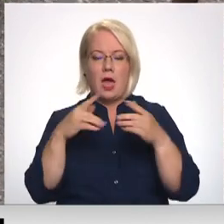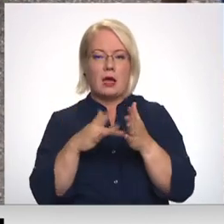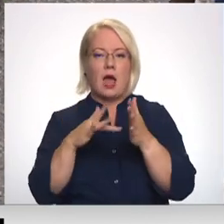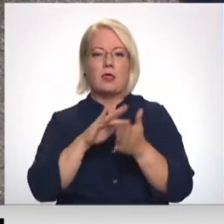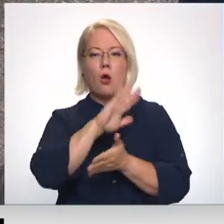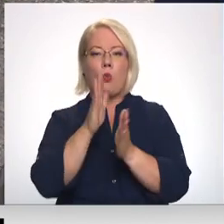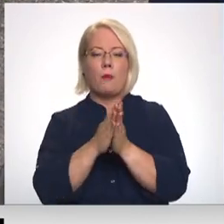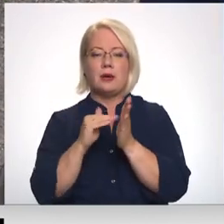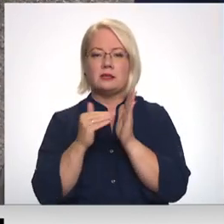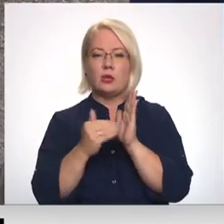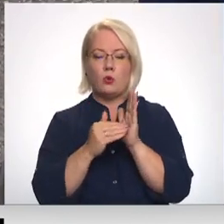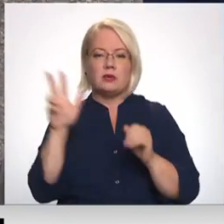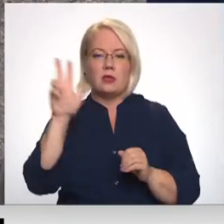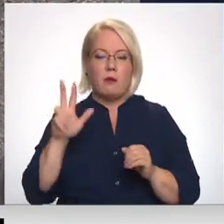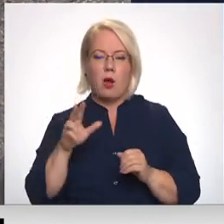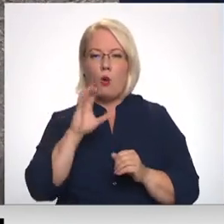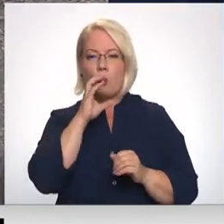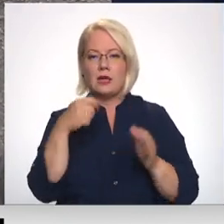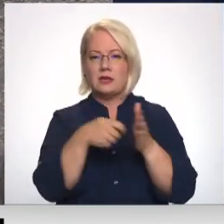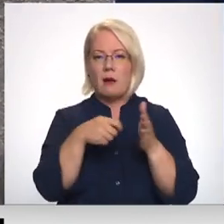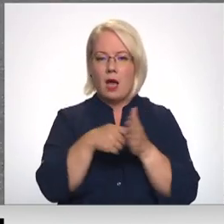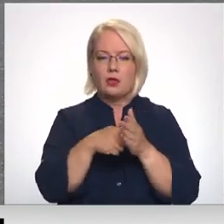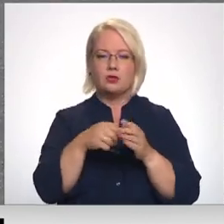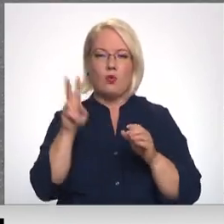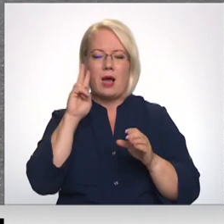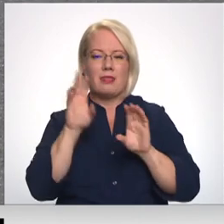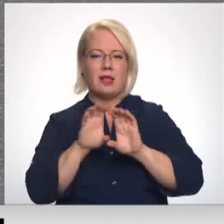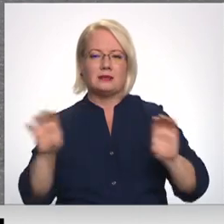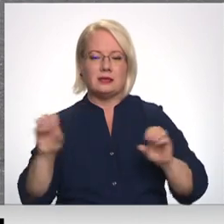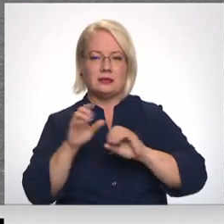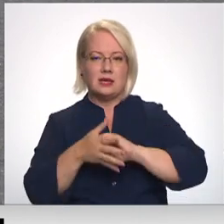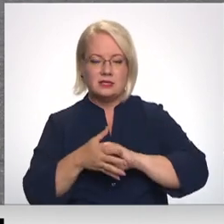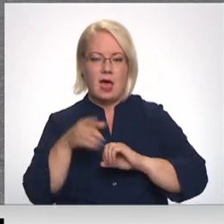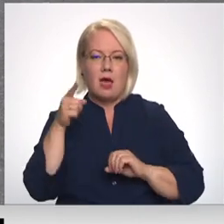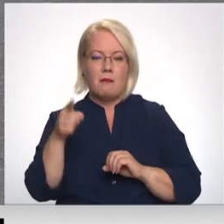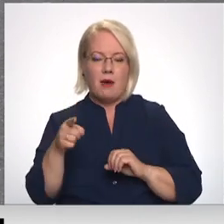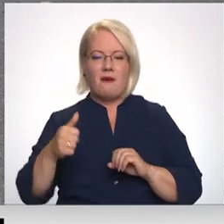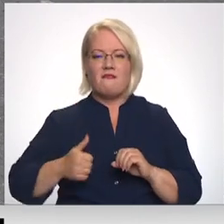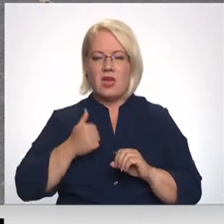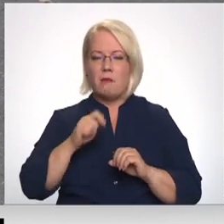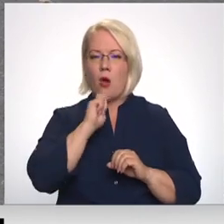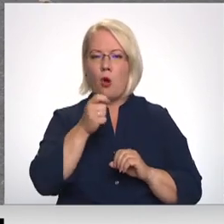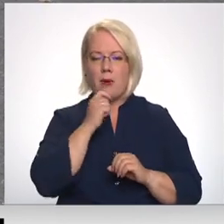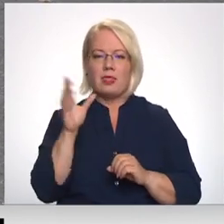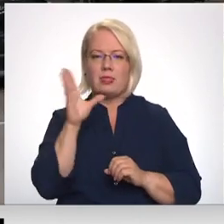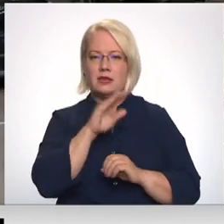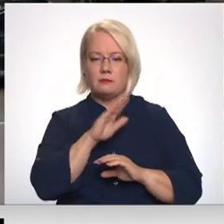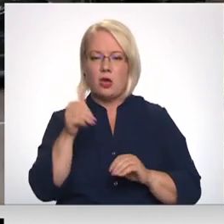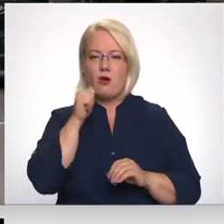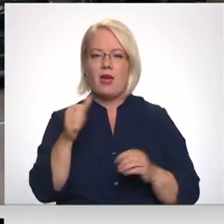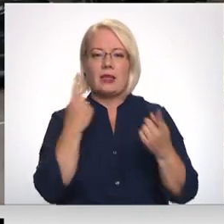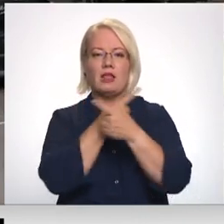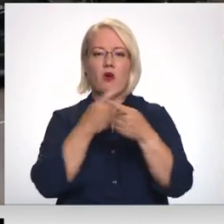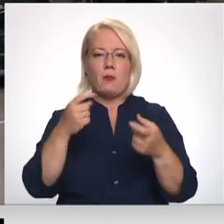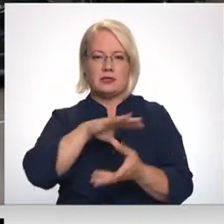situācija Daugopilī ar ūdens apgādes un kanalizācijas sistēmu, Sijā Daugopils ūdens komentēt vēl nespēja, jo visi informācija vēl jāapkopo.